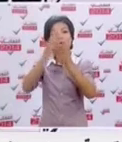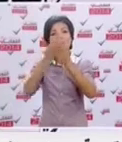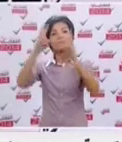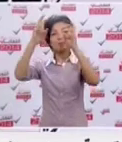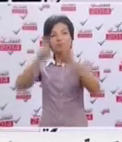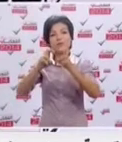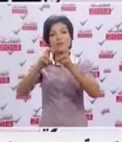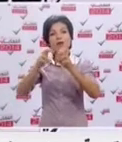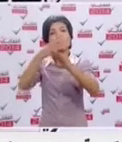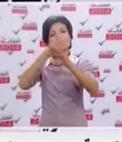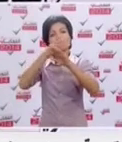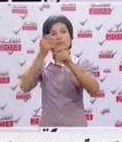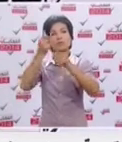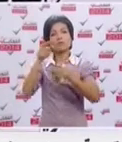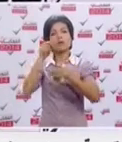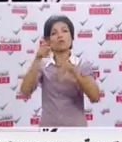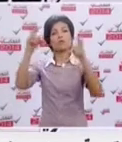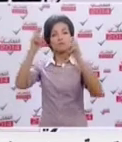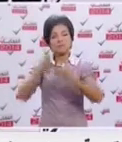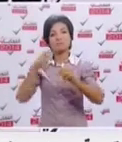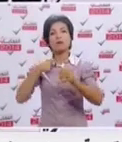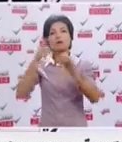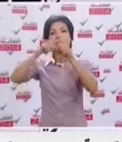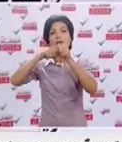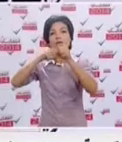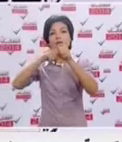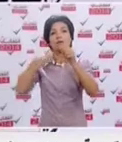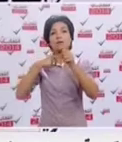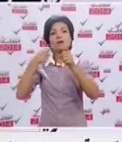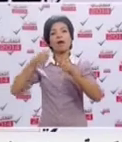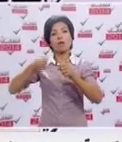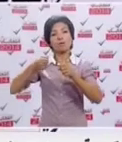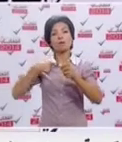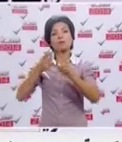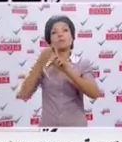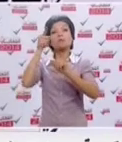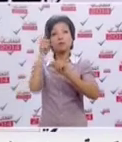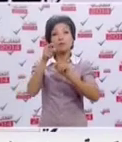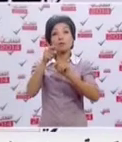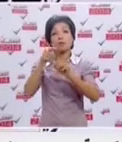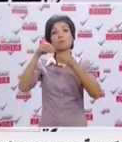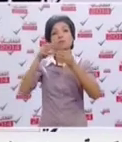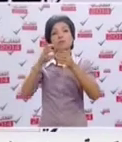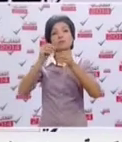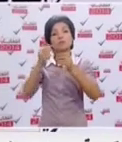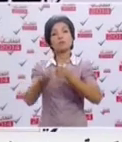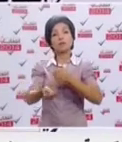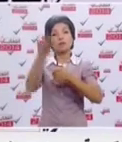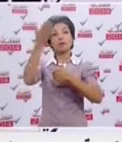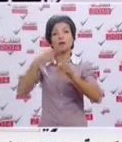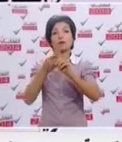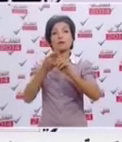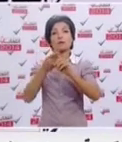في هالنفقات هذه وفي الأسعار هذه ترشحت لأني قفة المواطن في سيدي بوزيد تعبت ولأن سيدي بوزيد